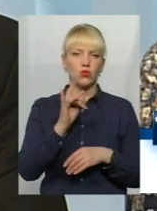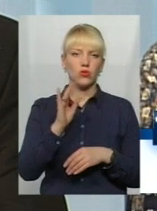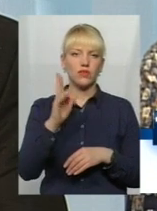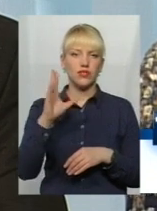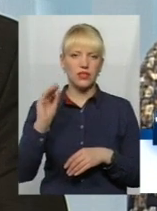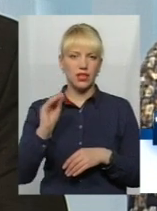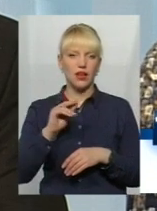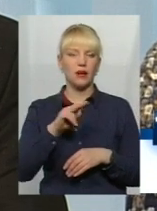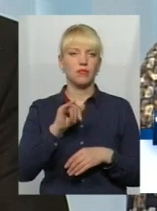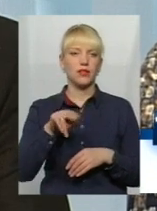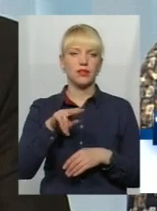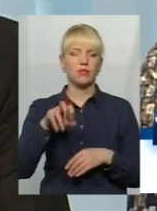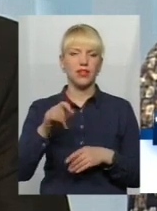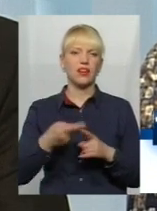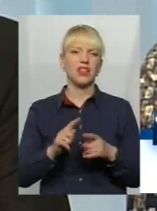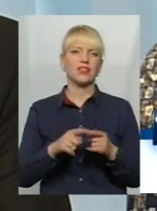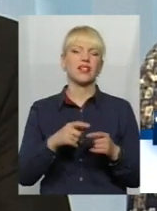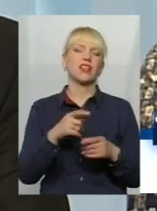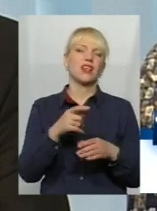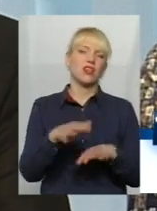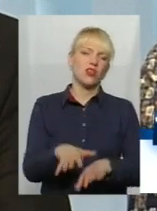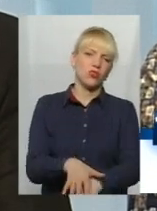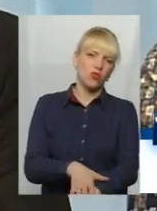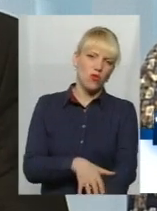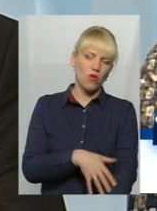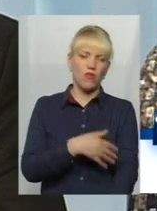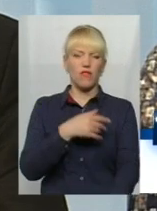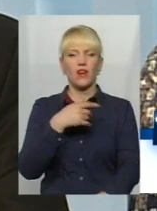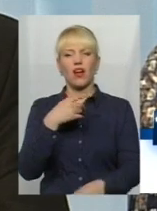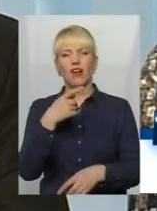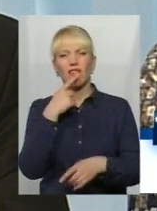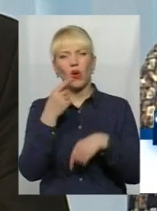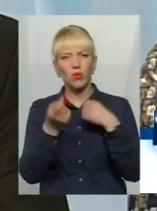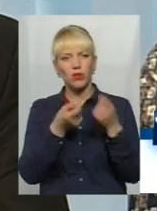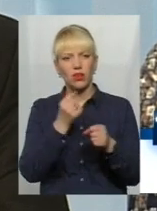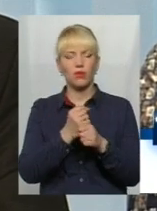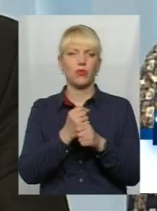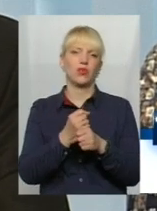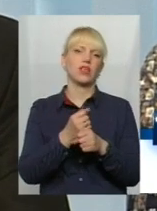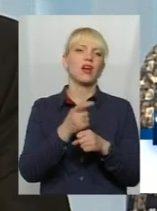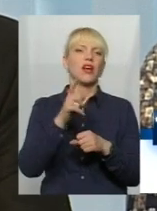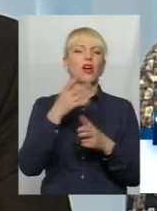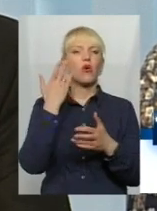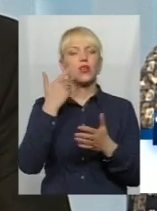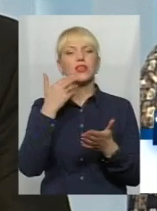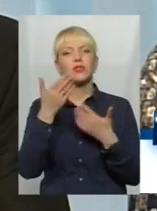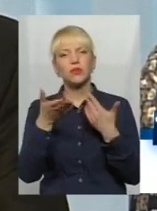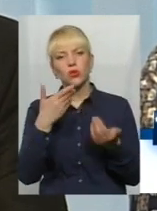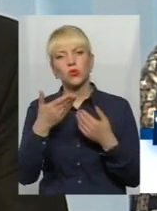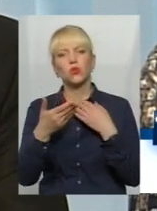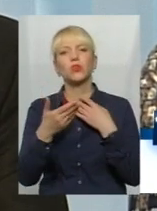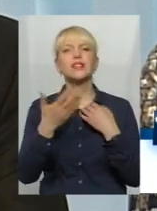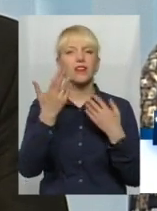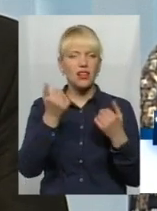Досить така тривала, кропітка робота, і коли спілкуєшся, вони ніби і розуміють, і в той же